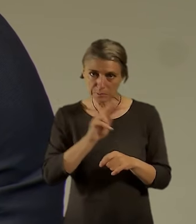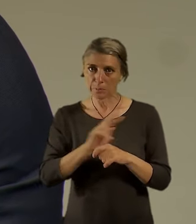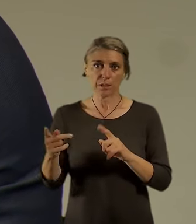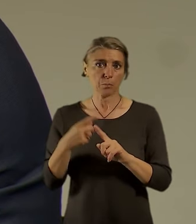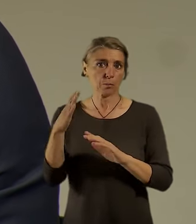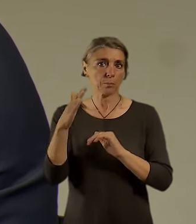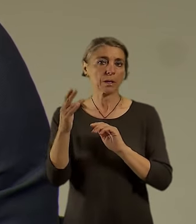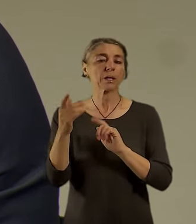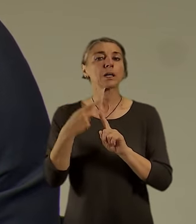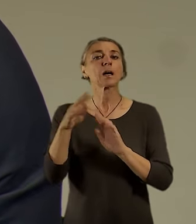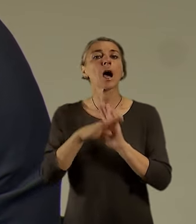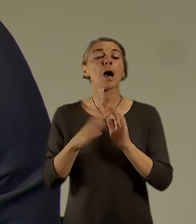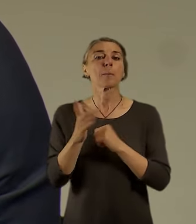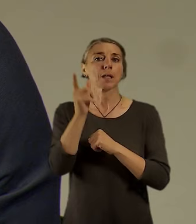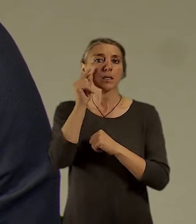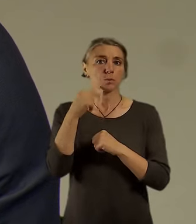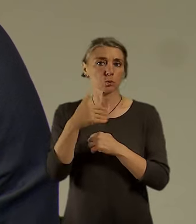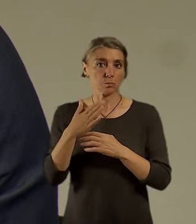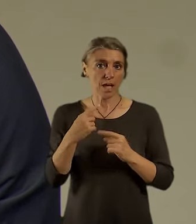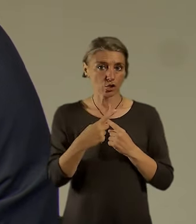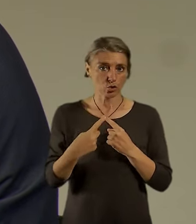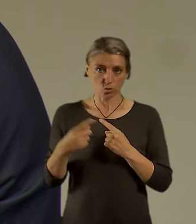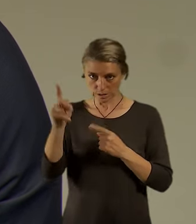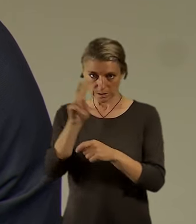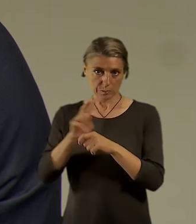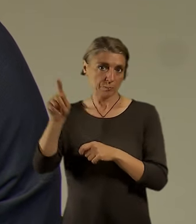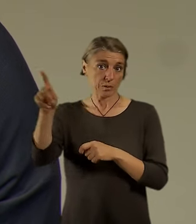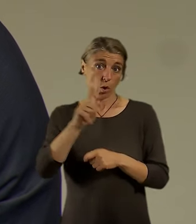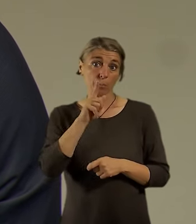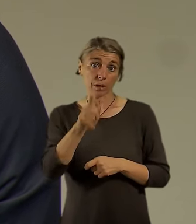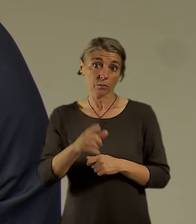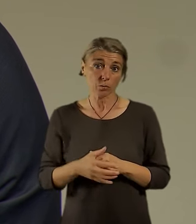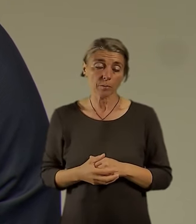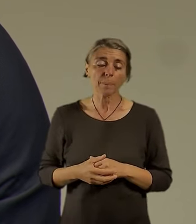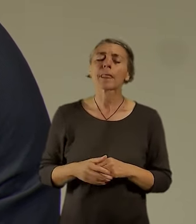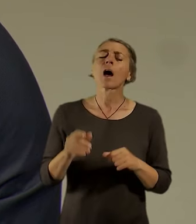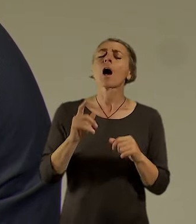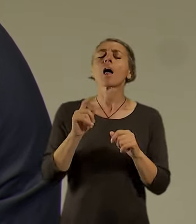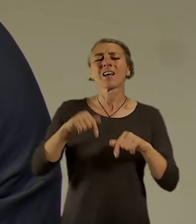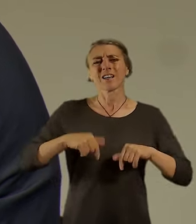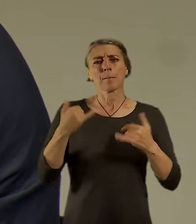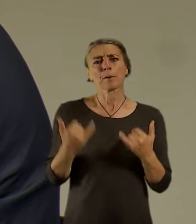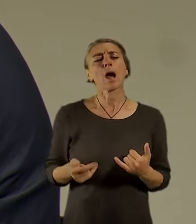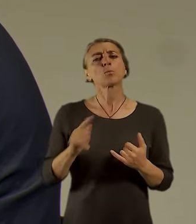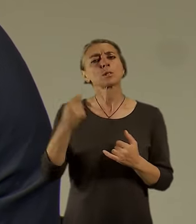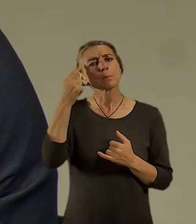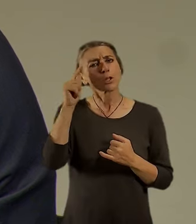A hledáme vždycky ty styčný plochy, aby jsme jako realisticky mohli sloužit městu. A